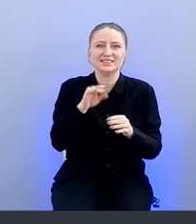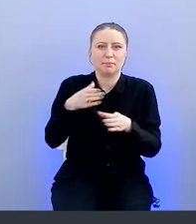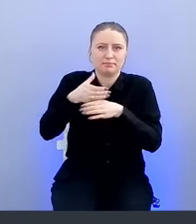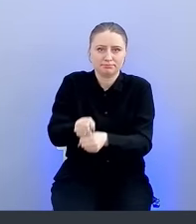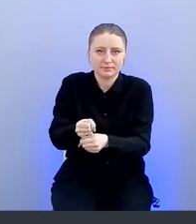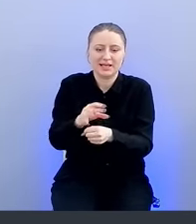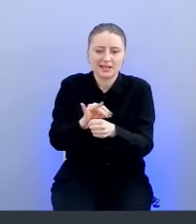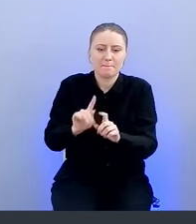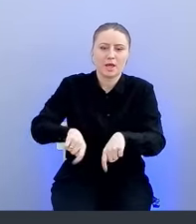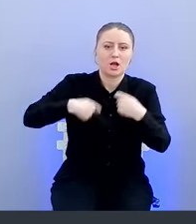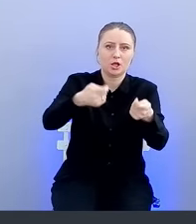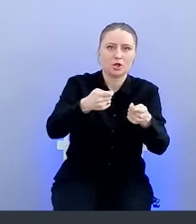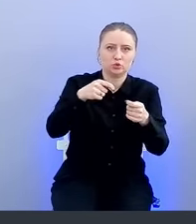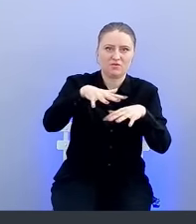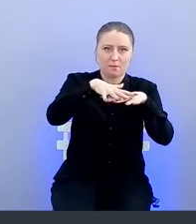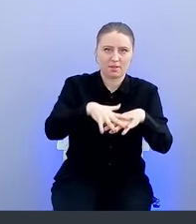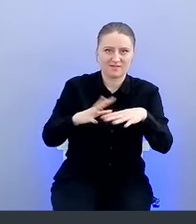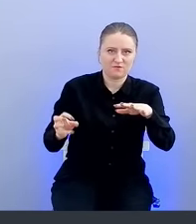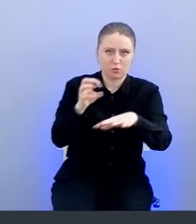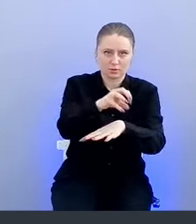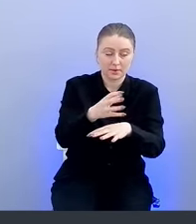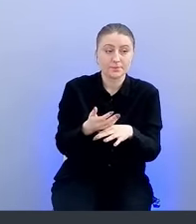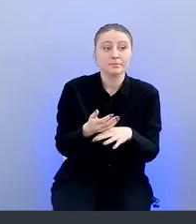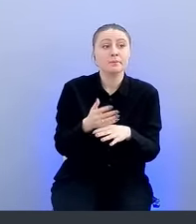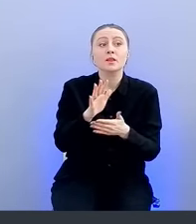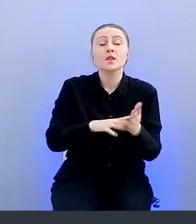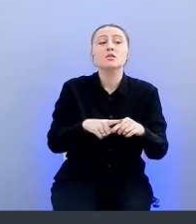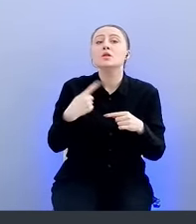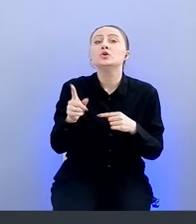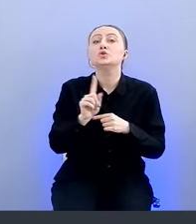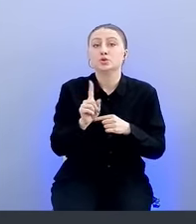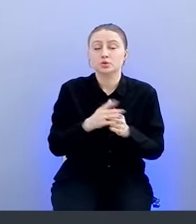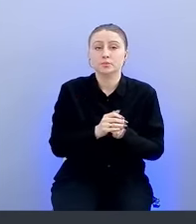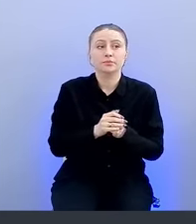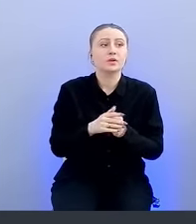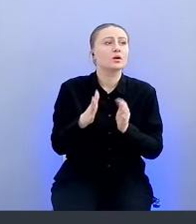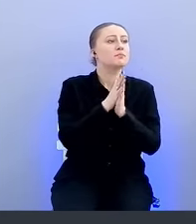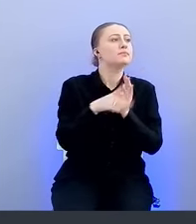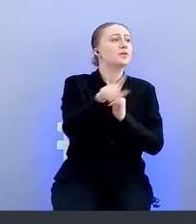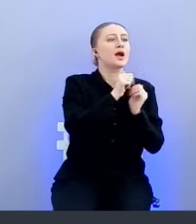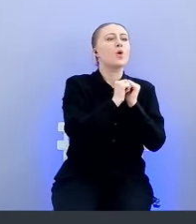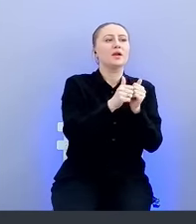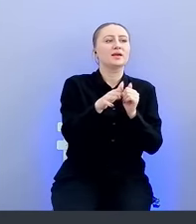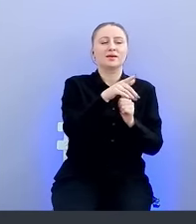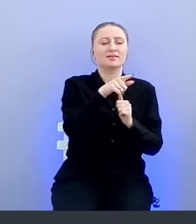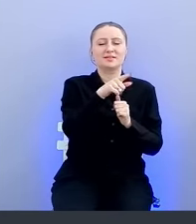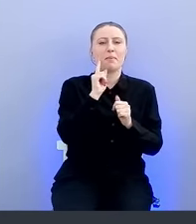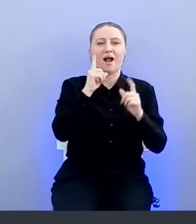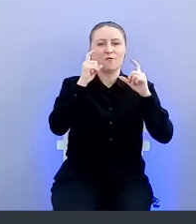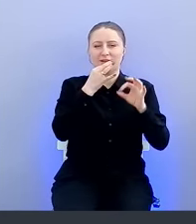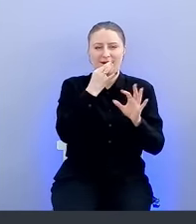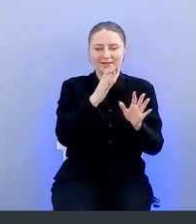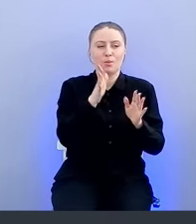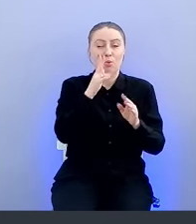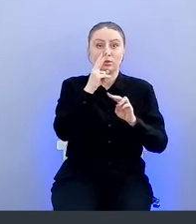в рамках платформы. Что же происходит дальше? Коллеги, кто фоткает, там потом будет вся картина, будет проще на